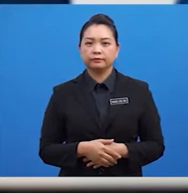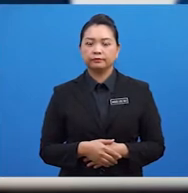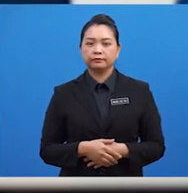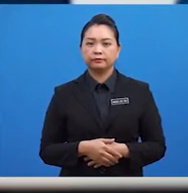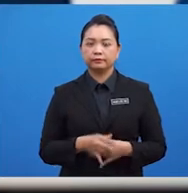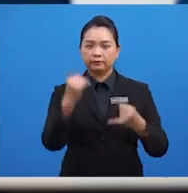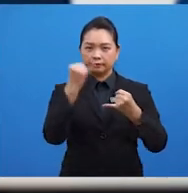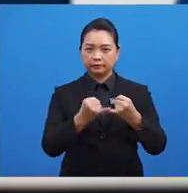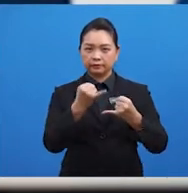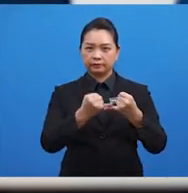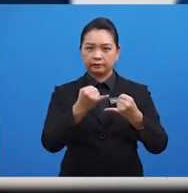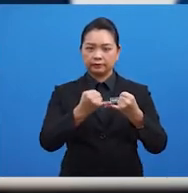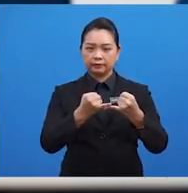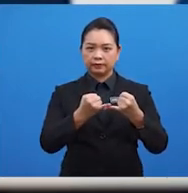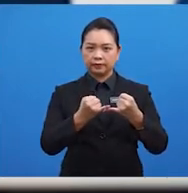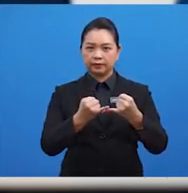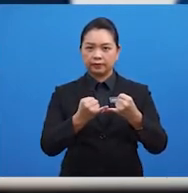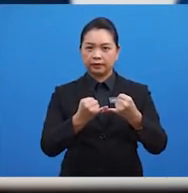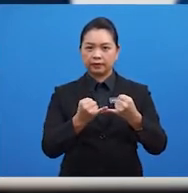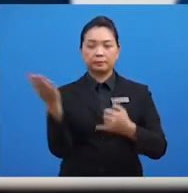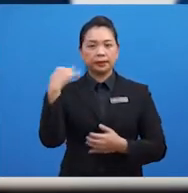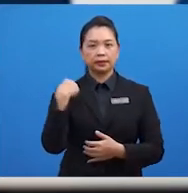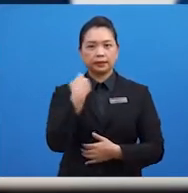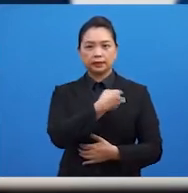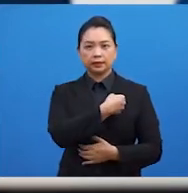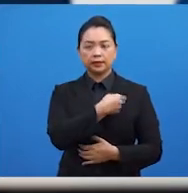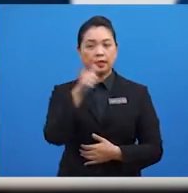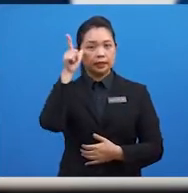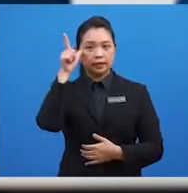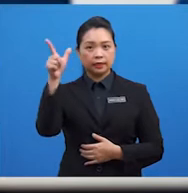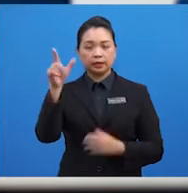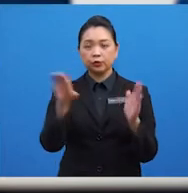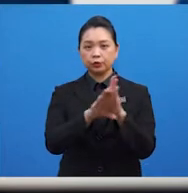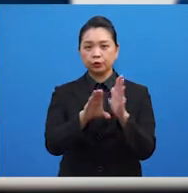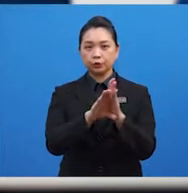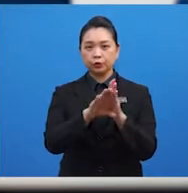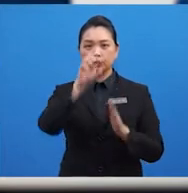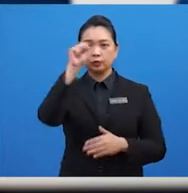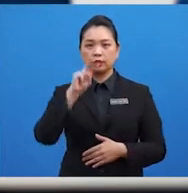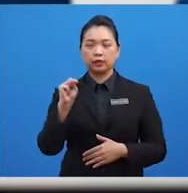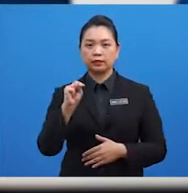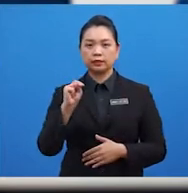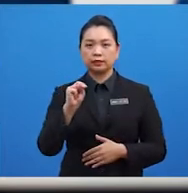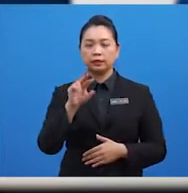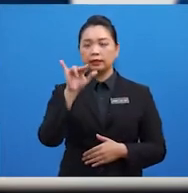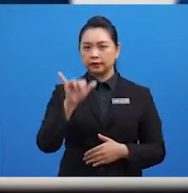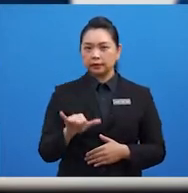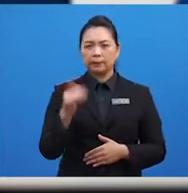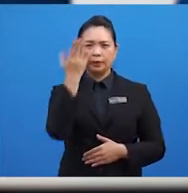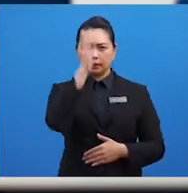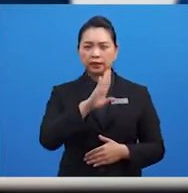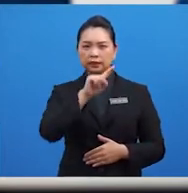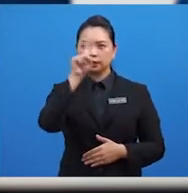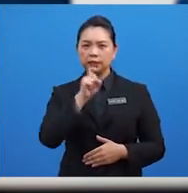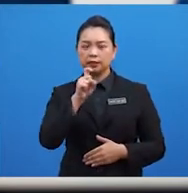Akhir sekali, mari kita lihat contoh soalan yang pernah